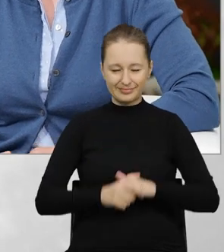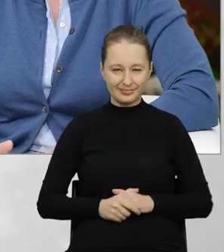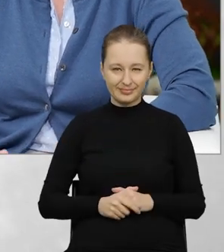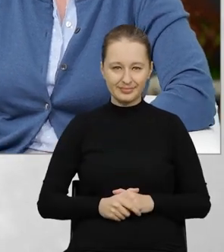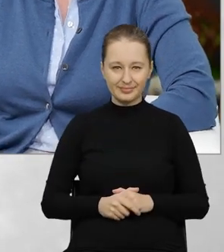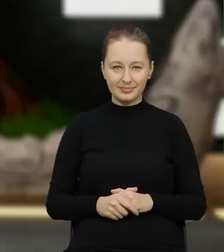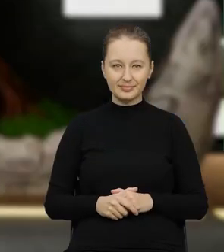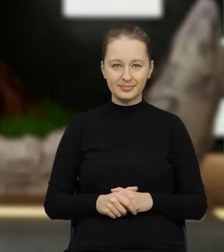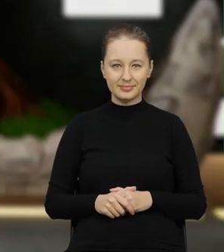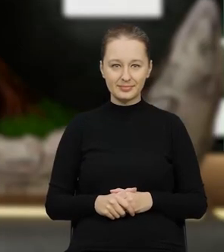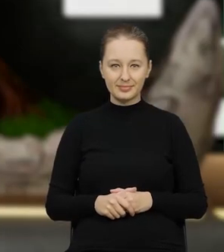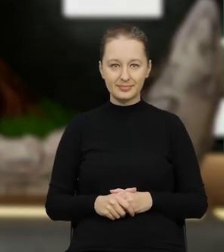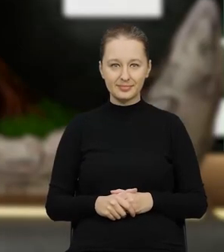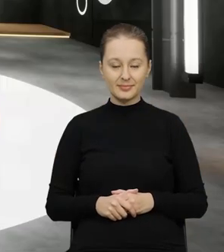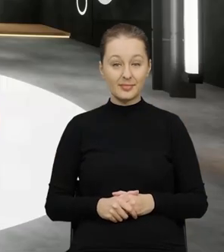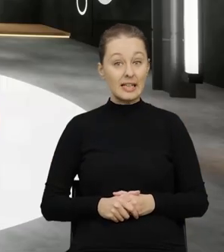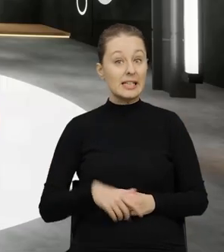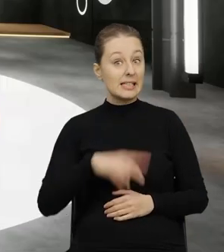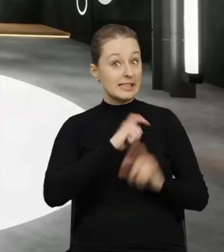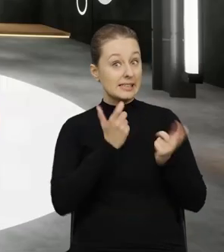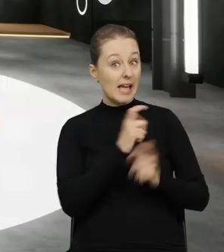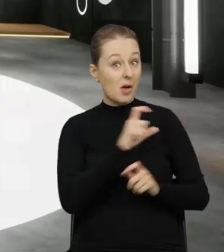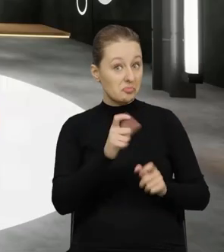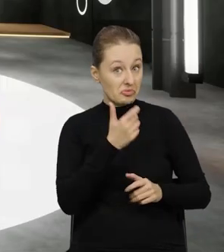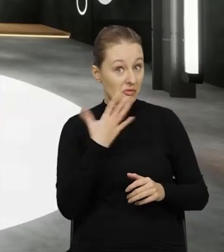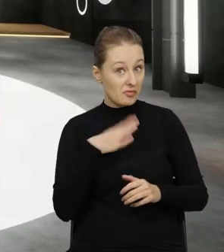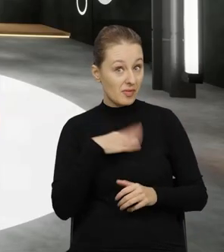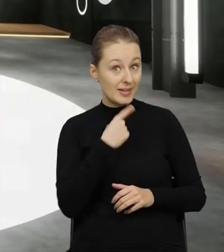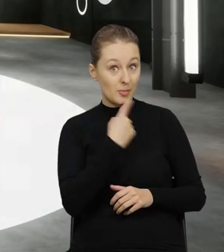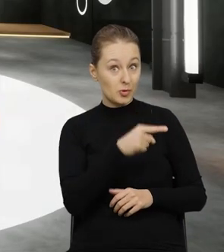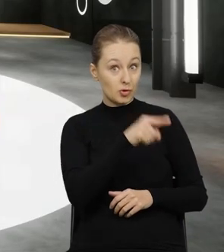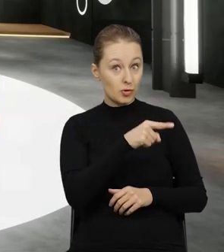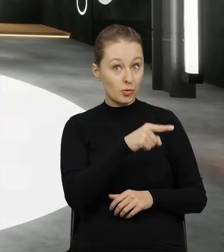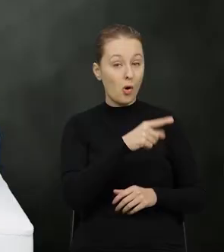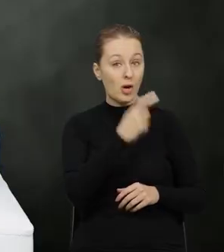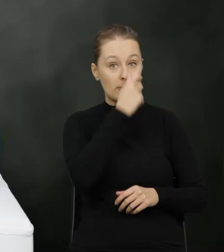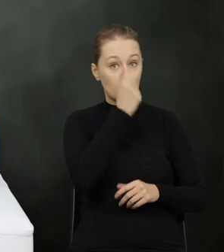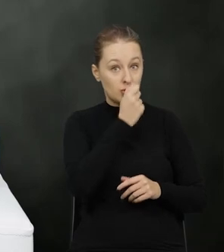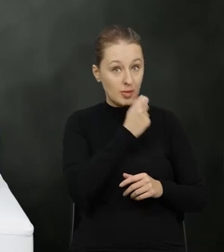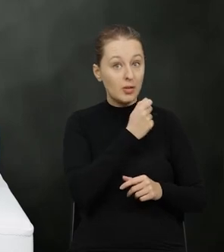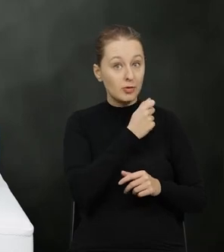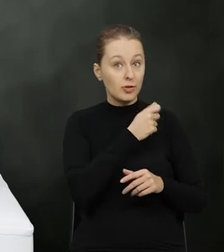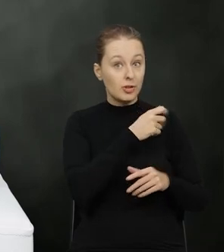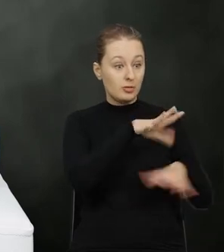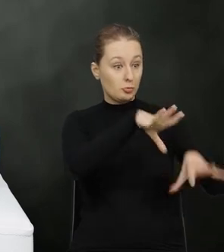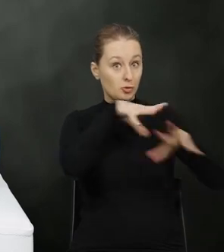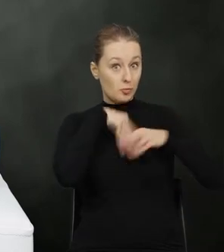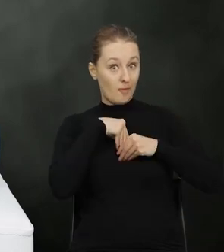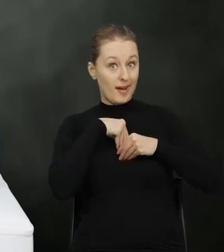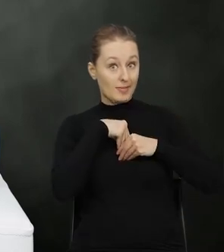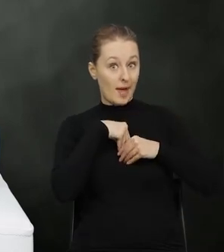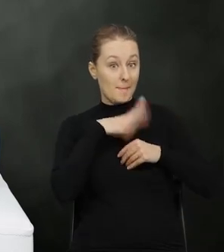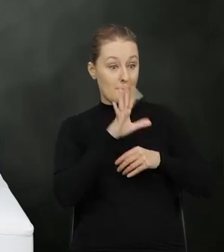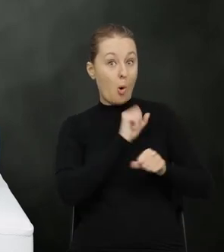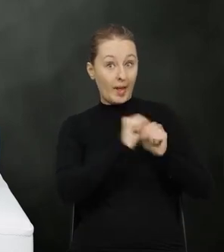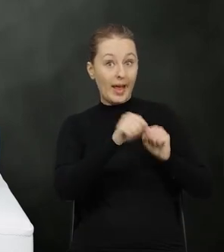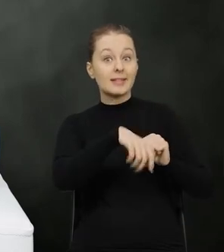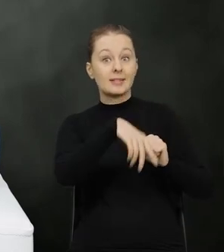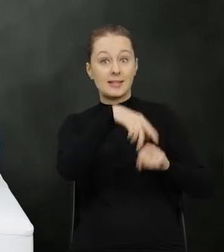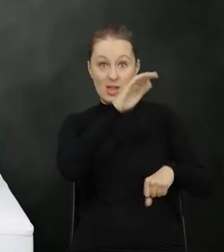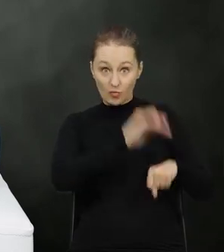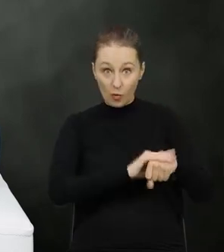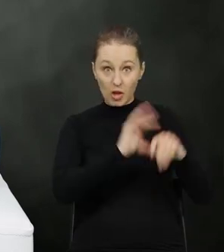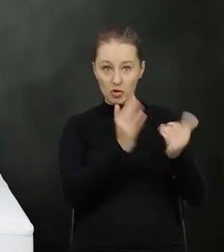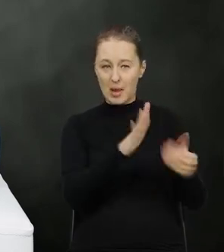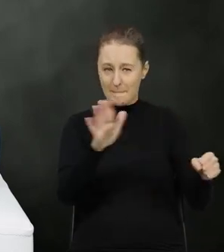żadnym wypadku. Cały czas musimy podkreślić, że są to odpady przywożone na podstawie zezwoleń, czyli w pełni